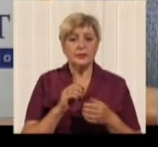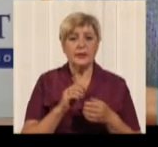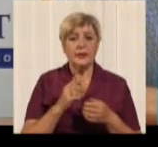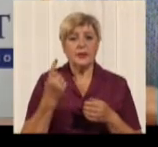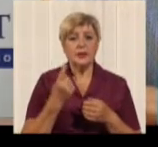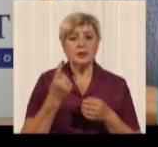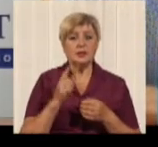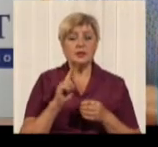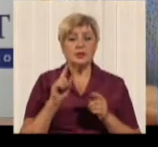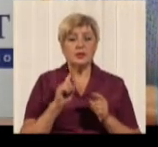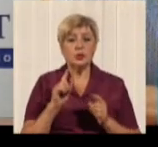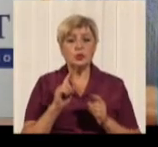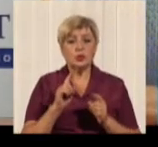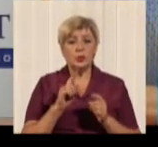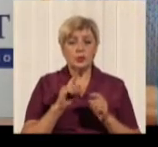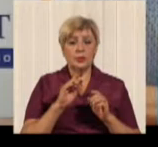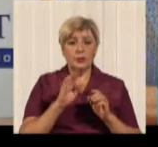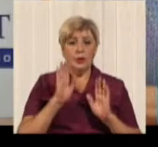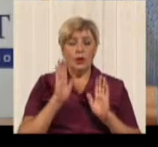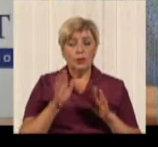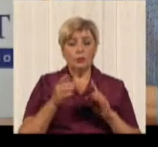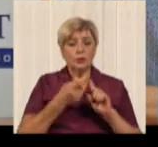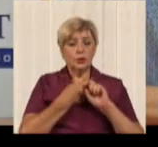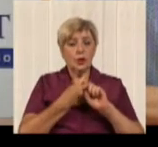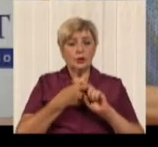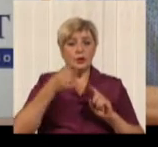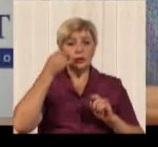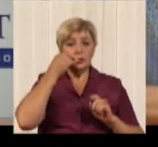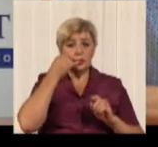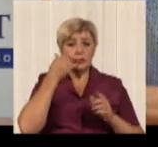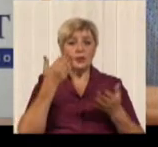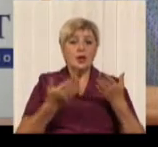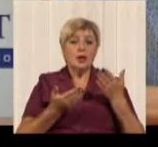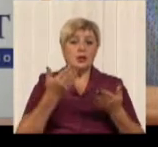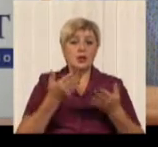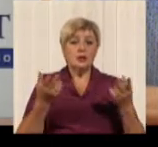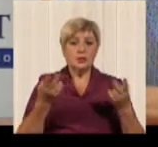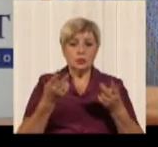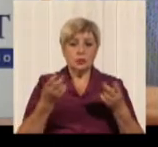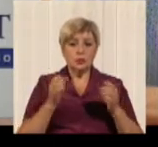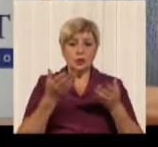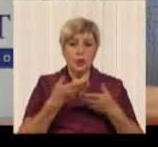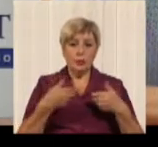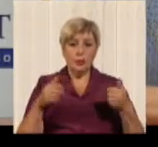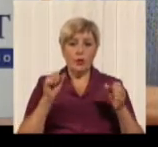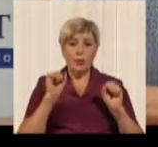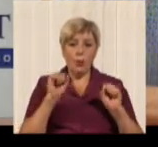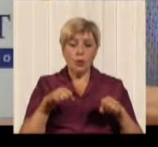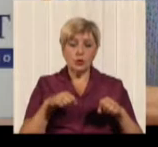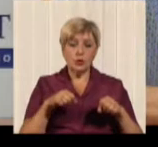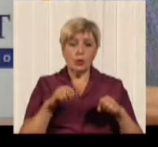єдинствено, що там будуть контактні телефони, при необхідні ми можем, скажімо так, по просьбі